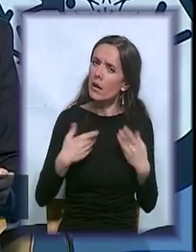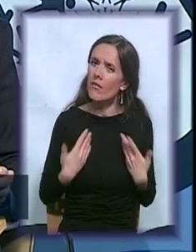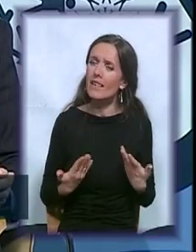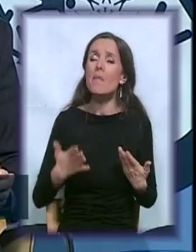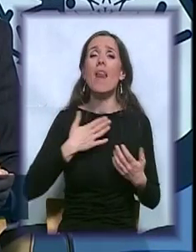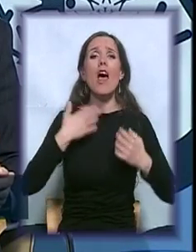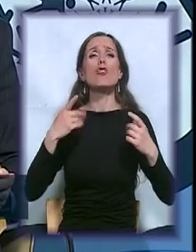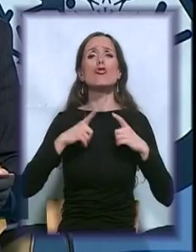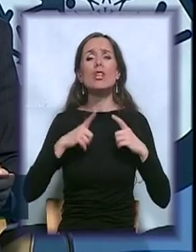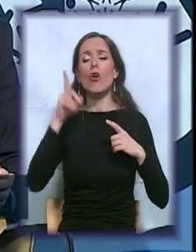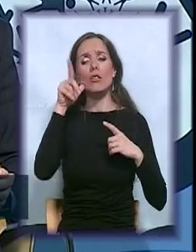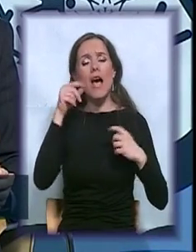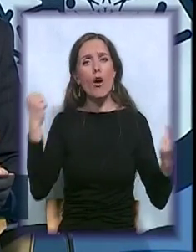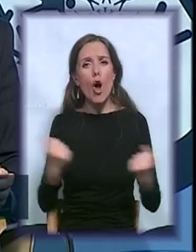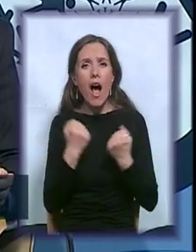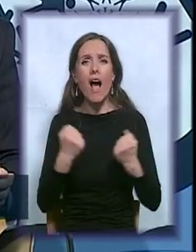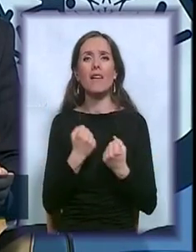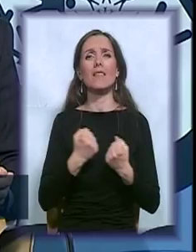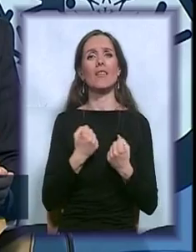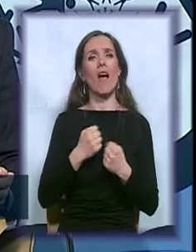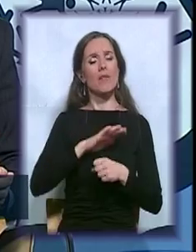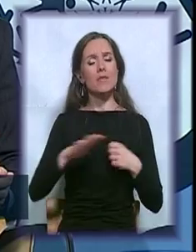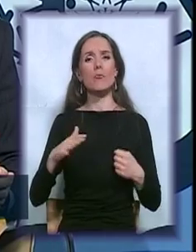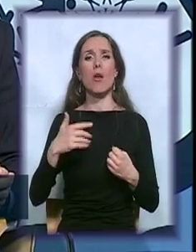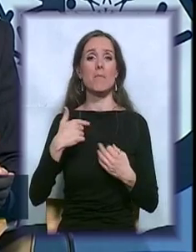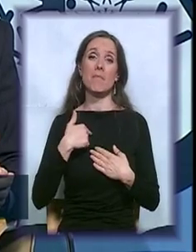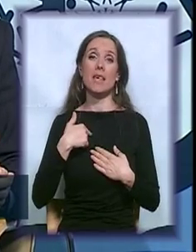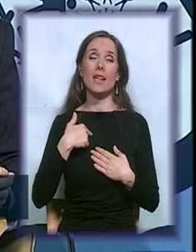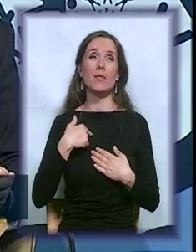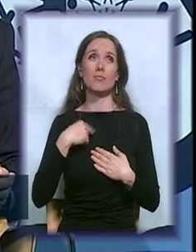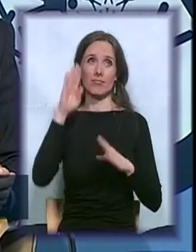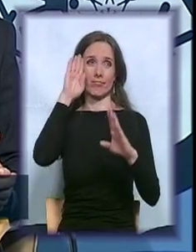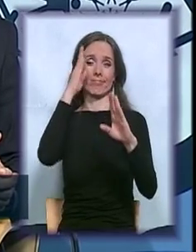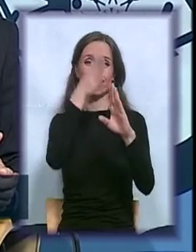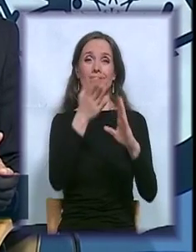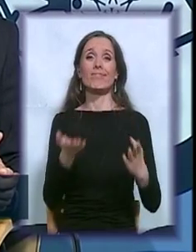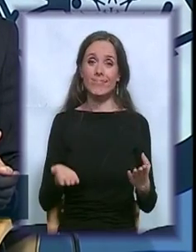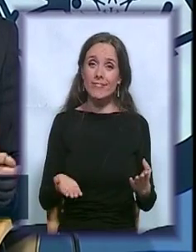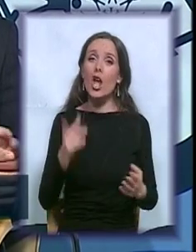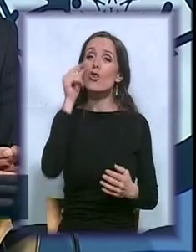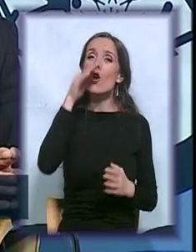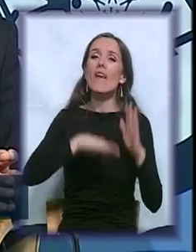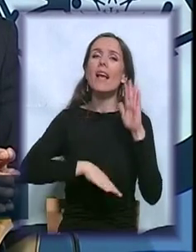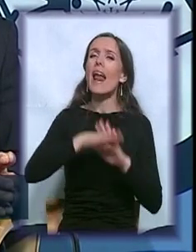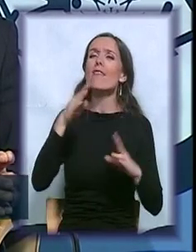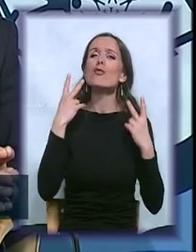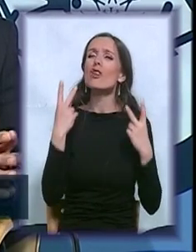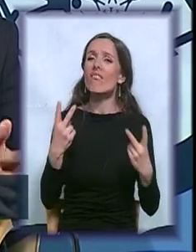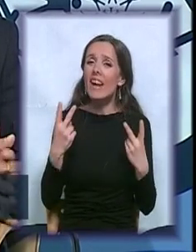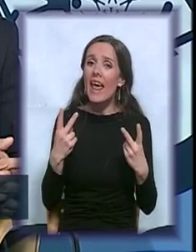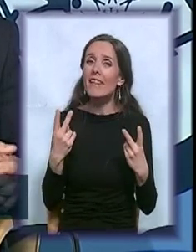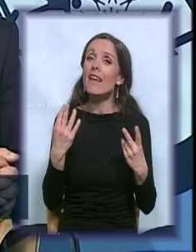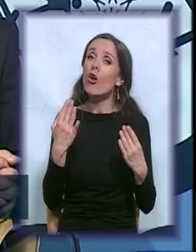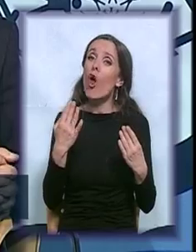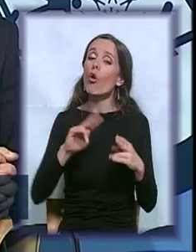jako aktivan i ispunjen i držimo se, znate one parole. Čovek najviše vrijedi onoliko koliko